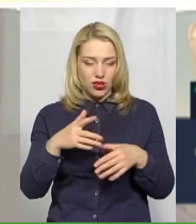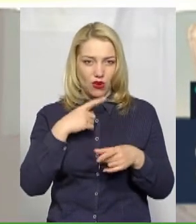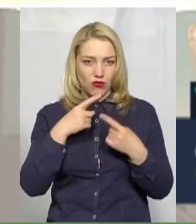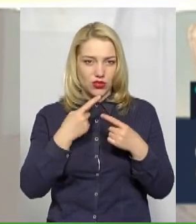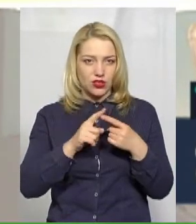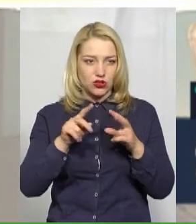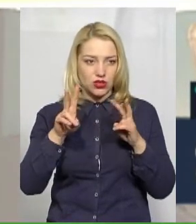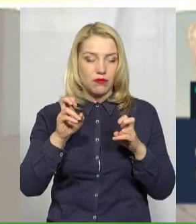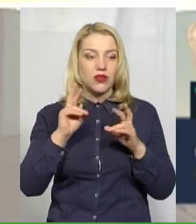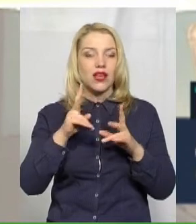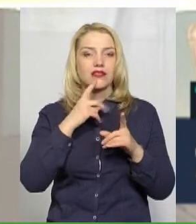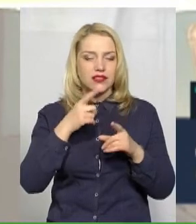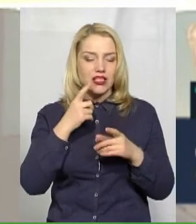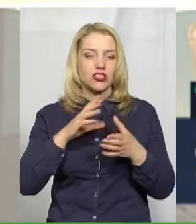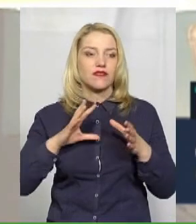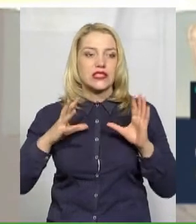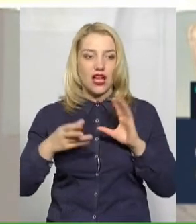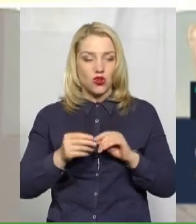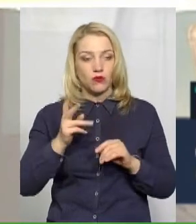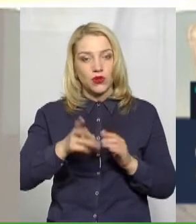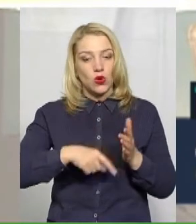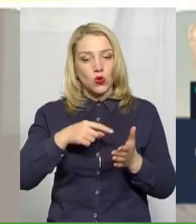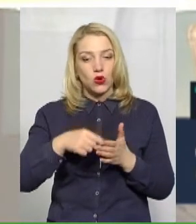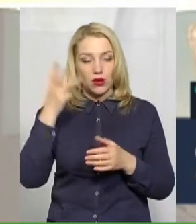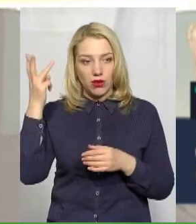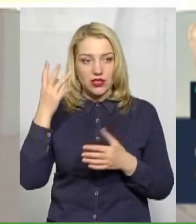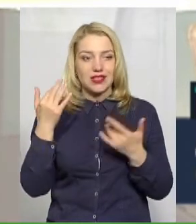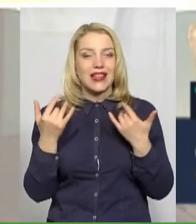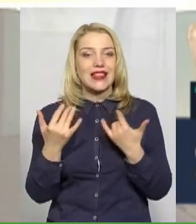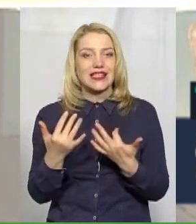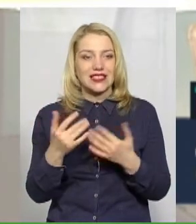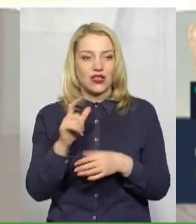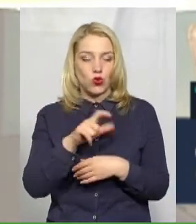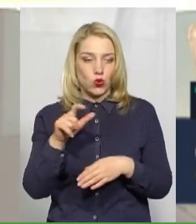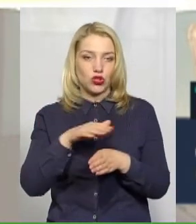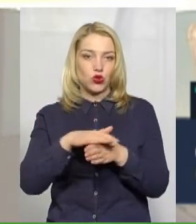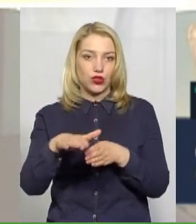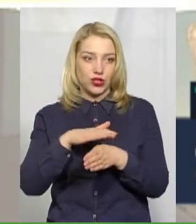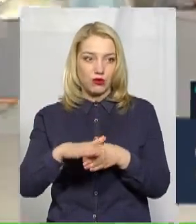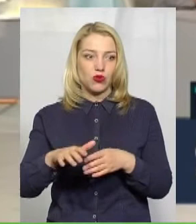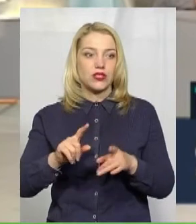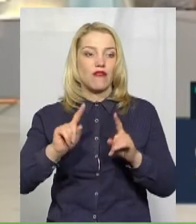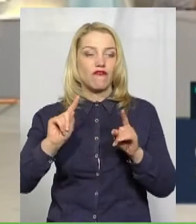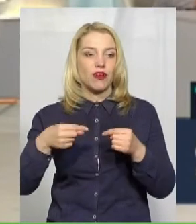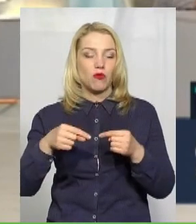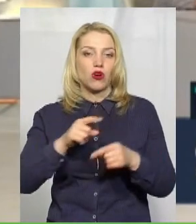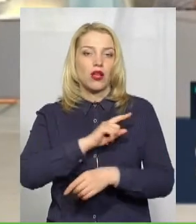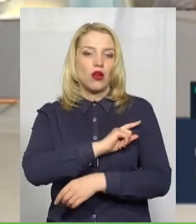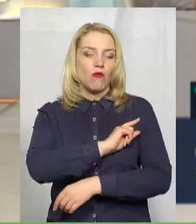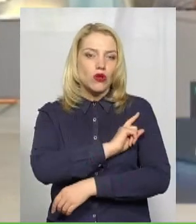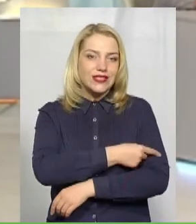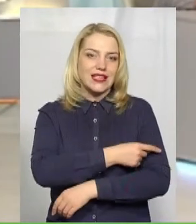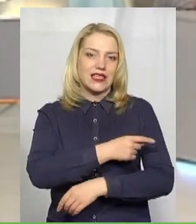Як скажете, загалом у Хмельницькому наскільки люди дотримуються посилених вимог